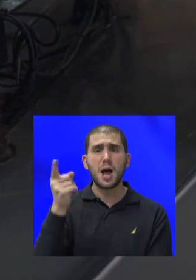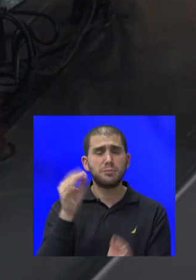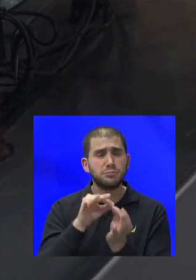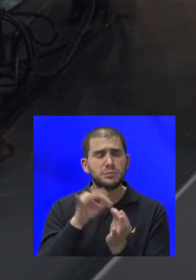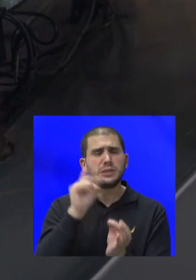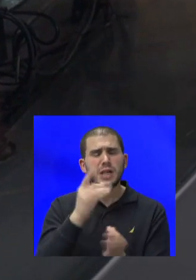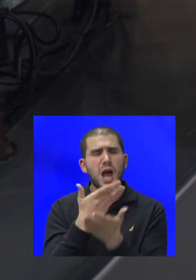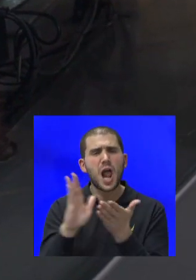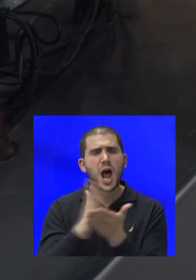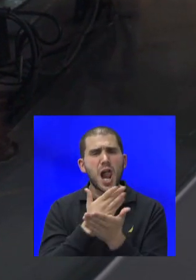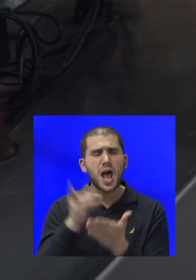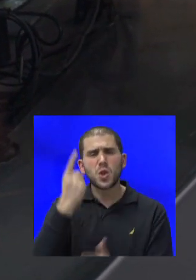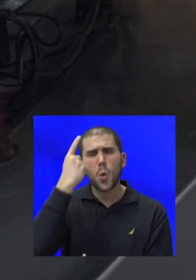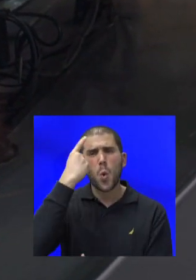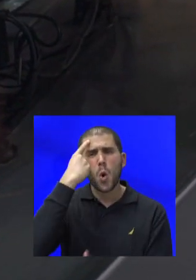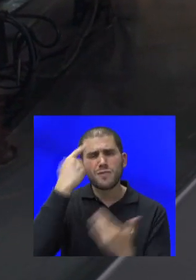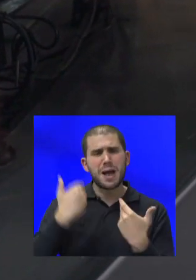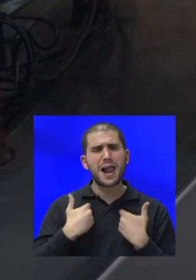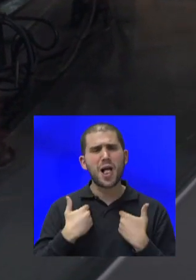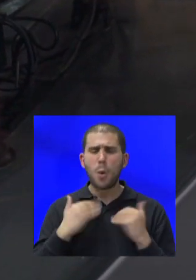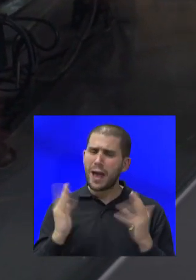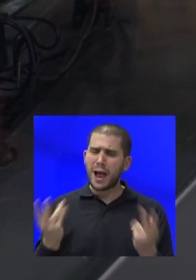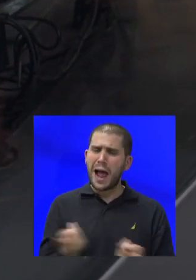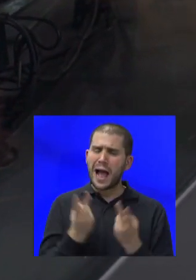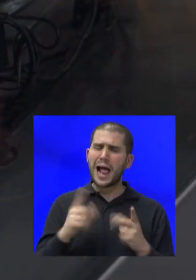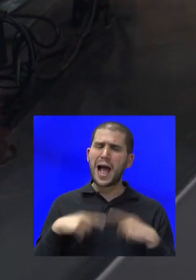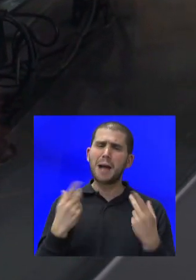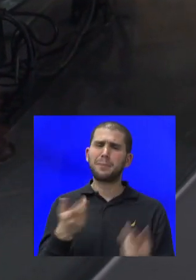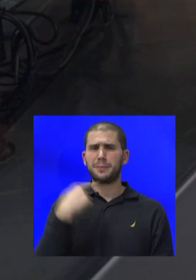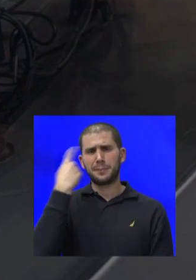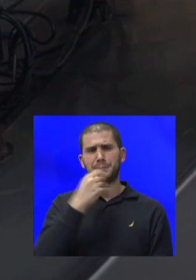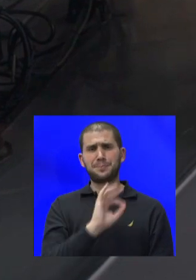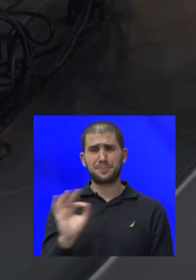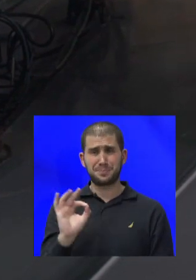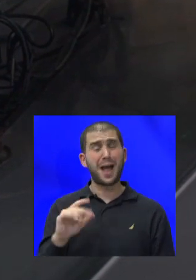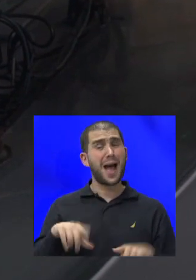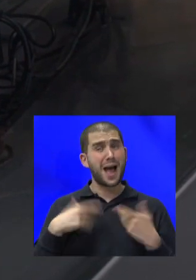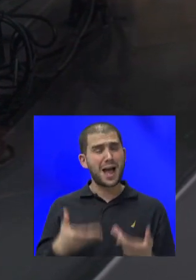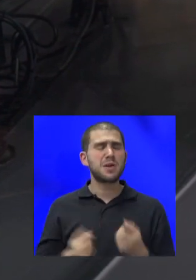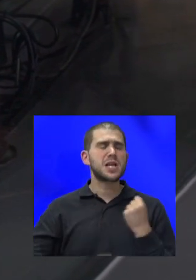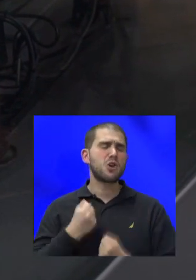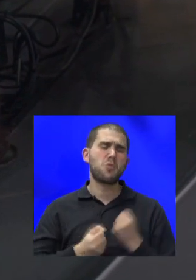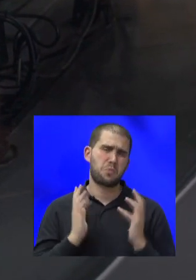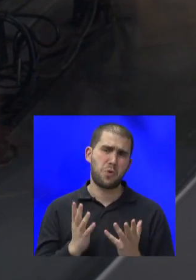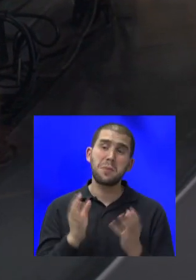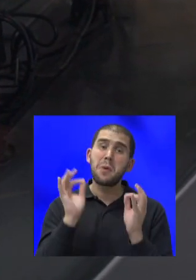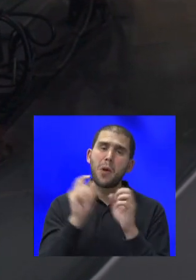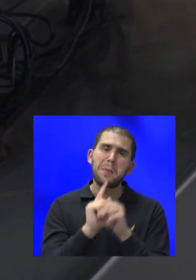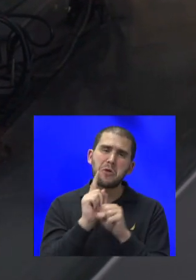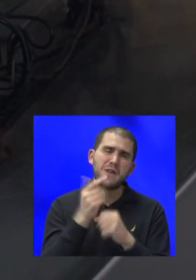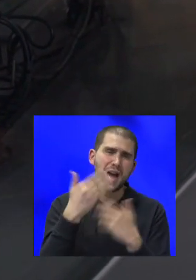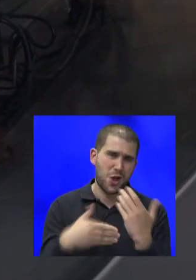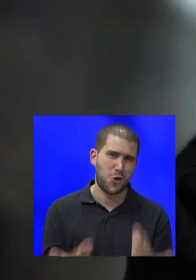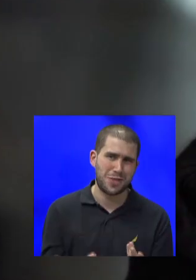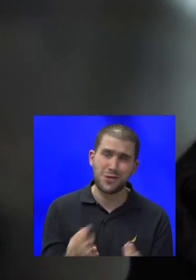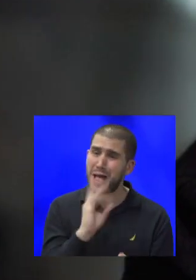חושבים עלינו, איך להקל עלינו את החיים. החיים כאן כל כך קשים, בטח בתקופה האחרונה. למה לא להקל עלינו